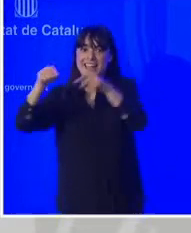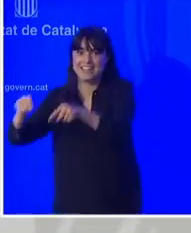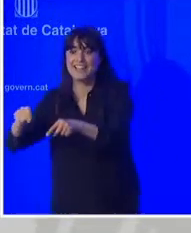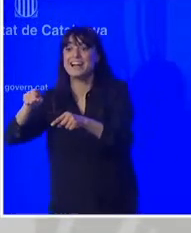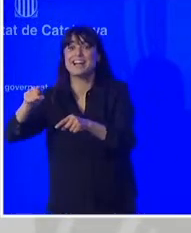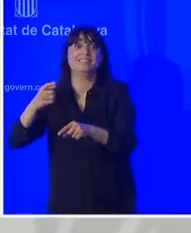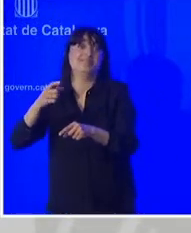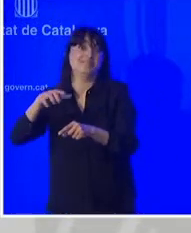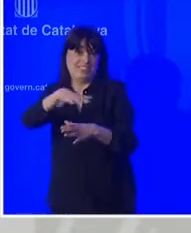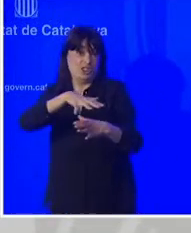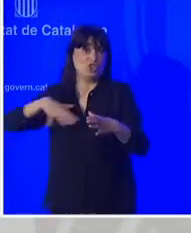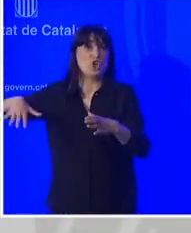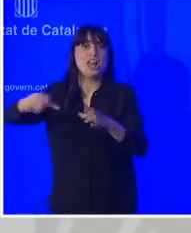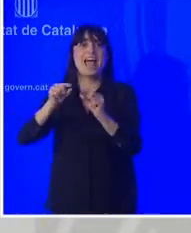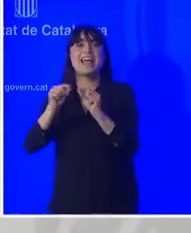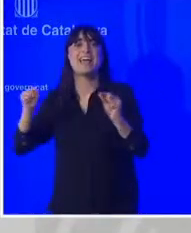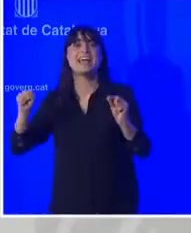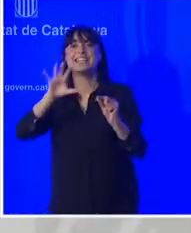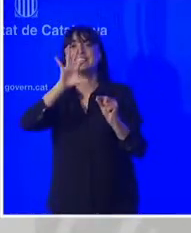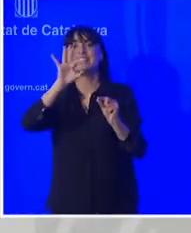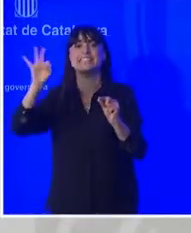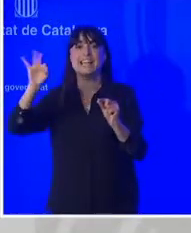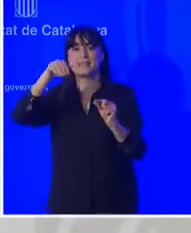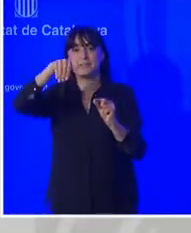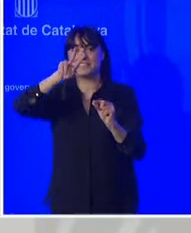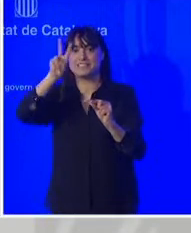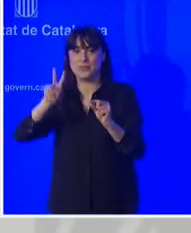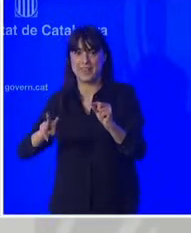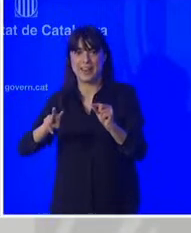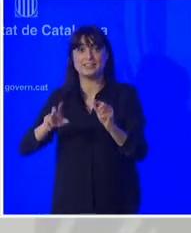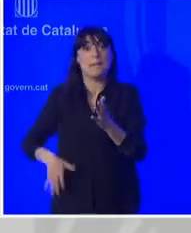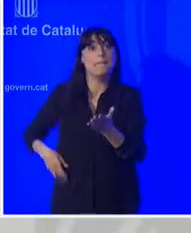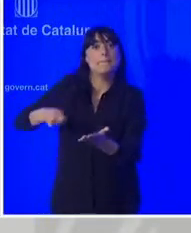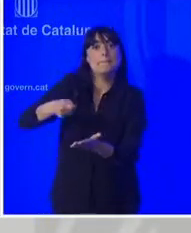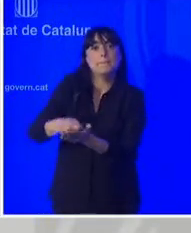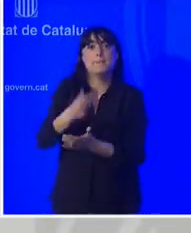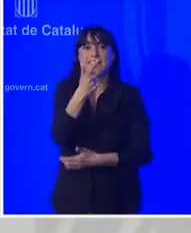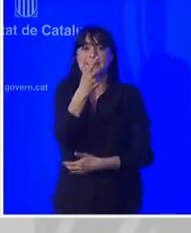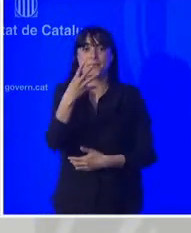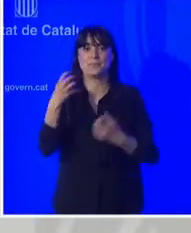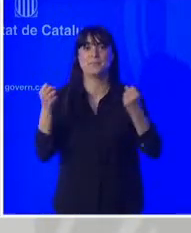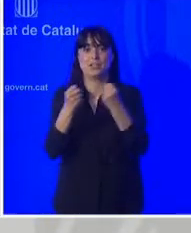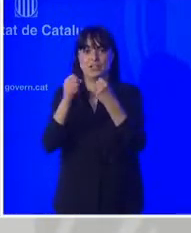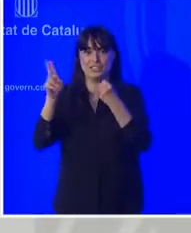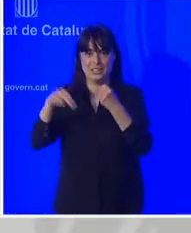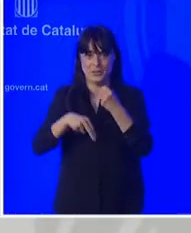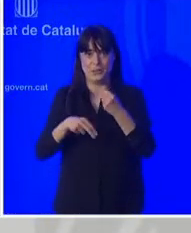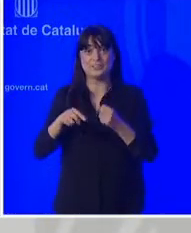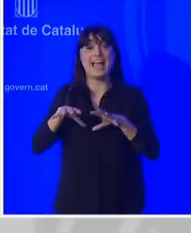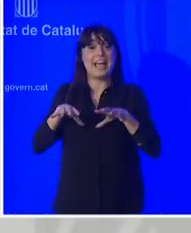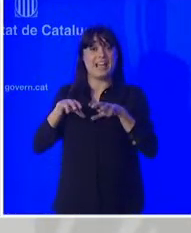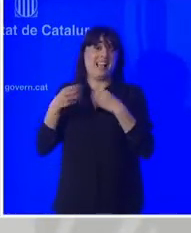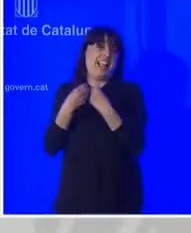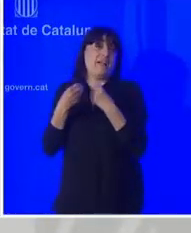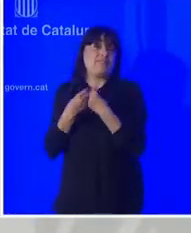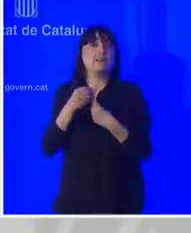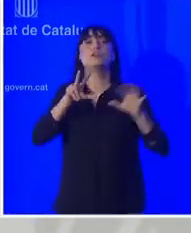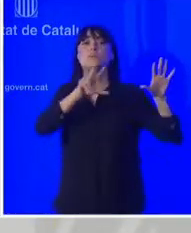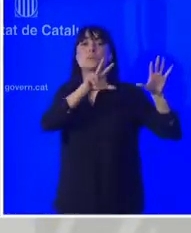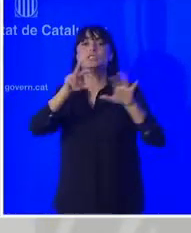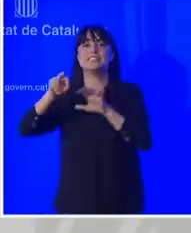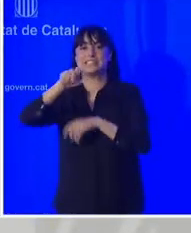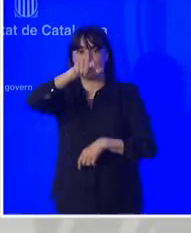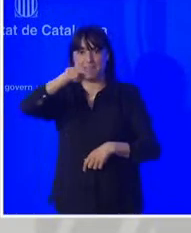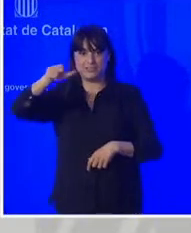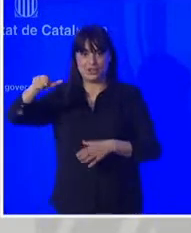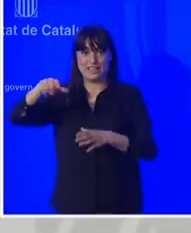suposarà una inversió de prop de 34 milions d'euros. Tindrà capacitat per a unes 800 persones i una